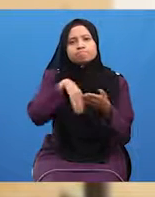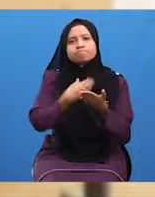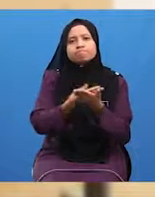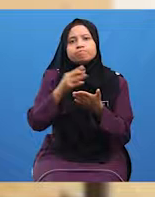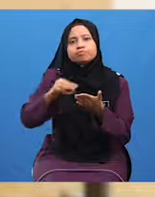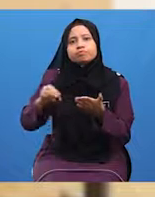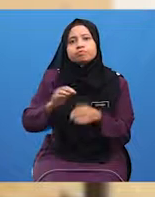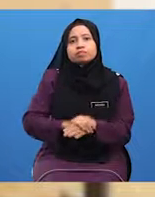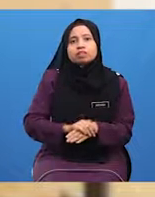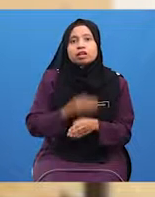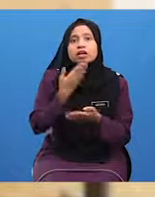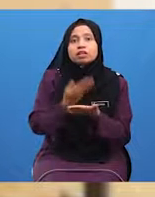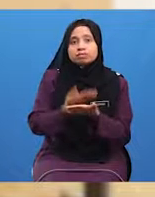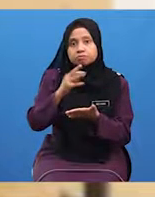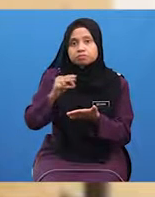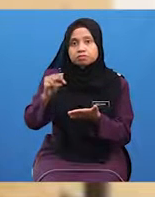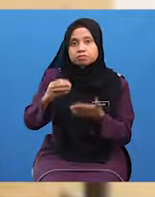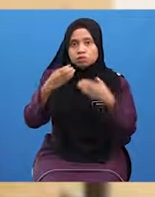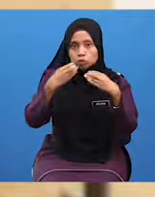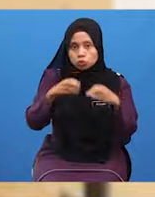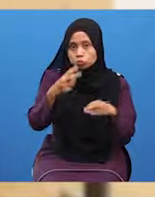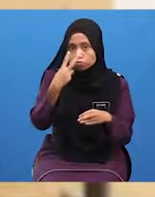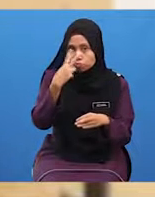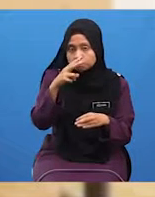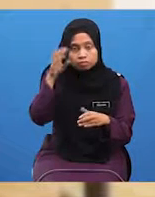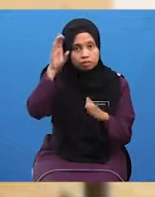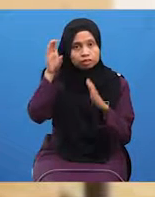Sari kata oleh